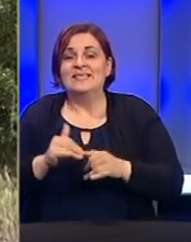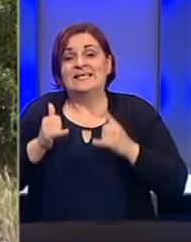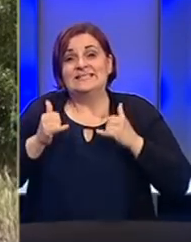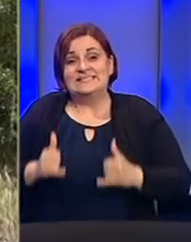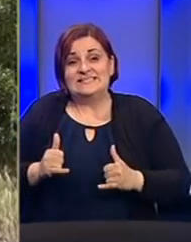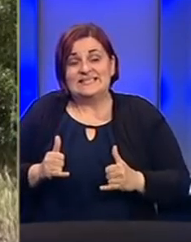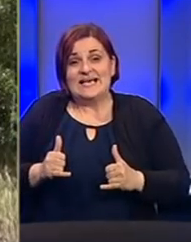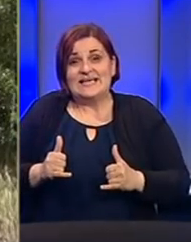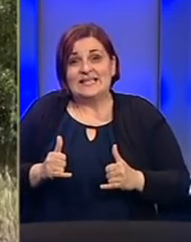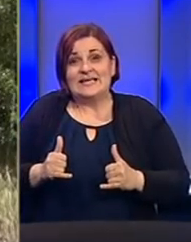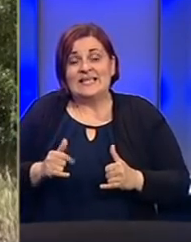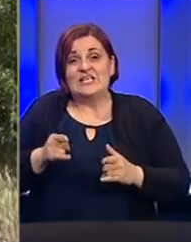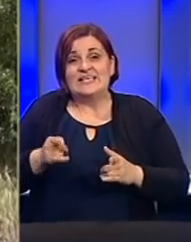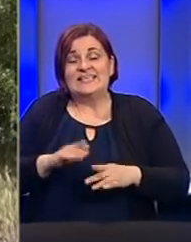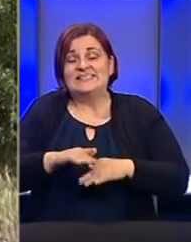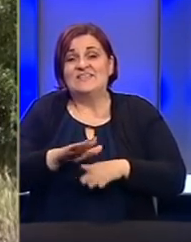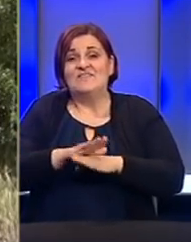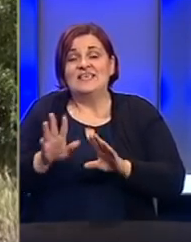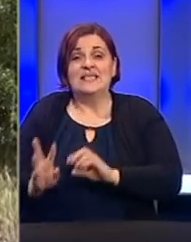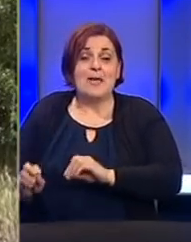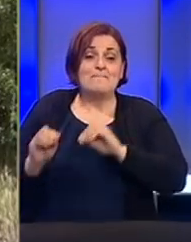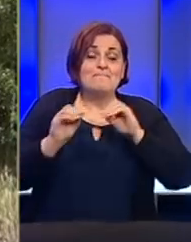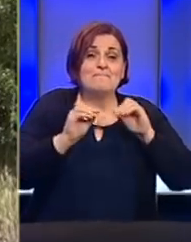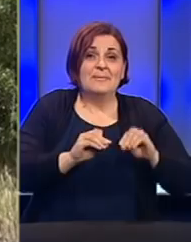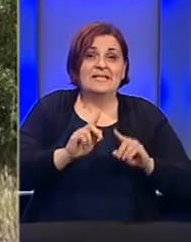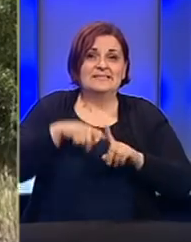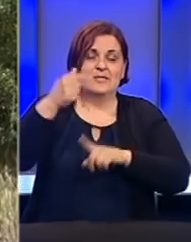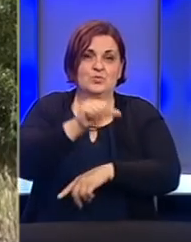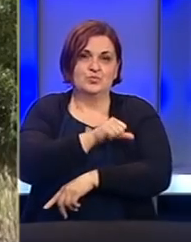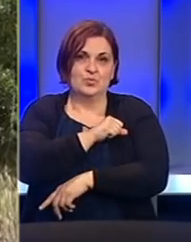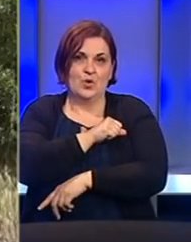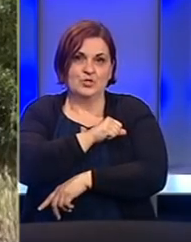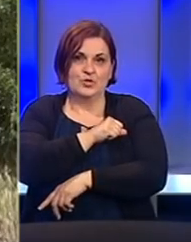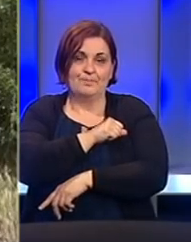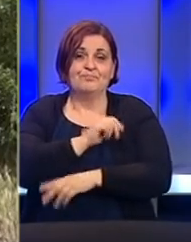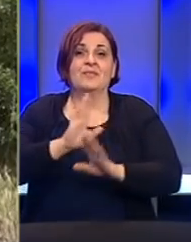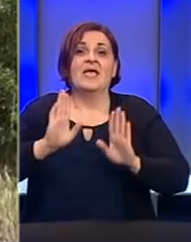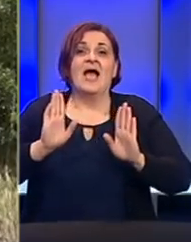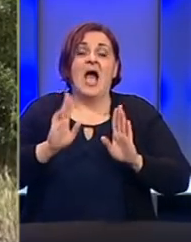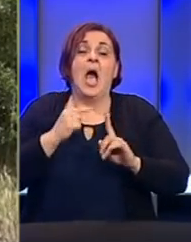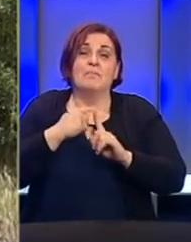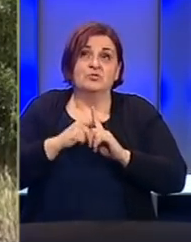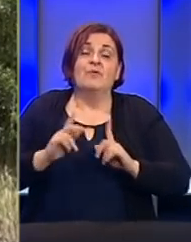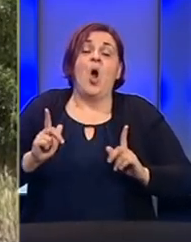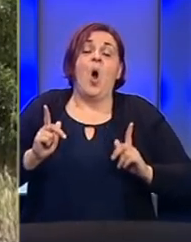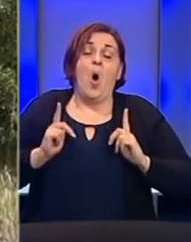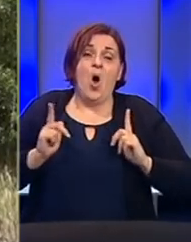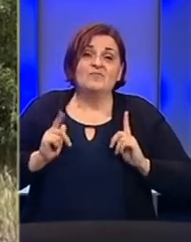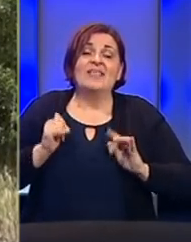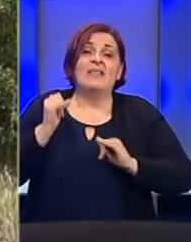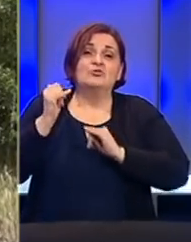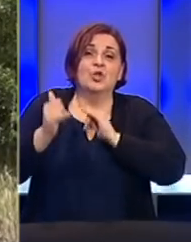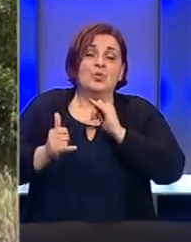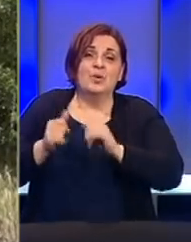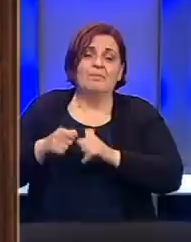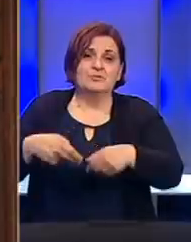sve prebačeno na sljedeću godinu. Znači pozitivno je očekivati da će se turizam